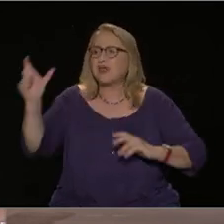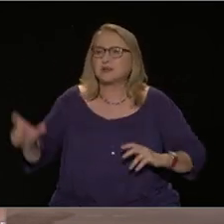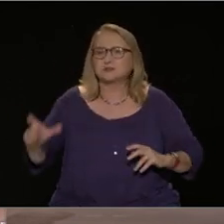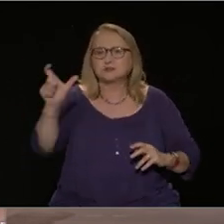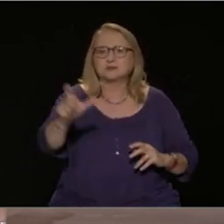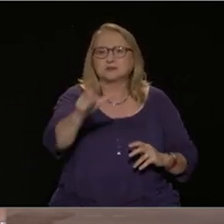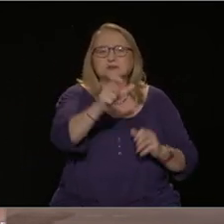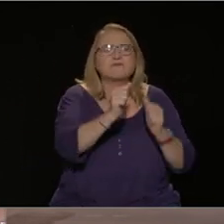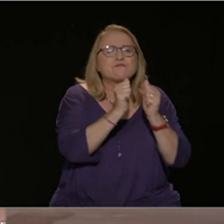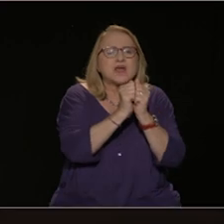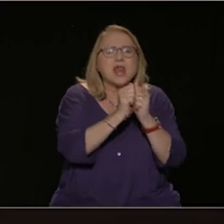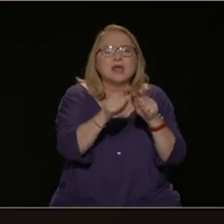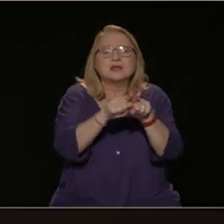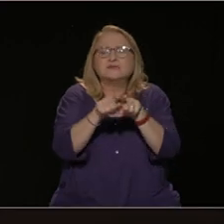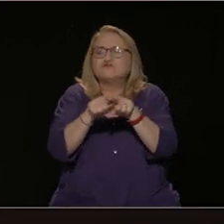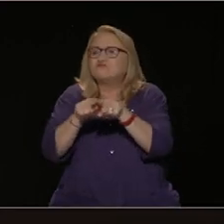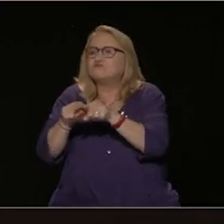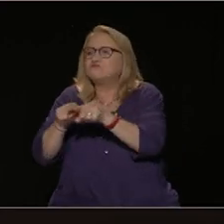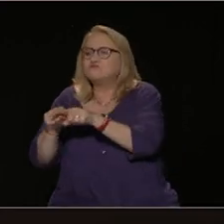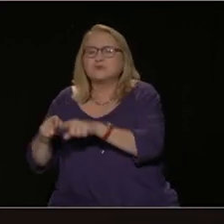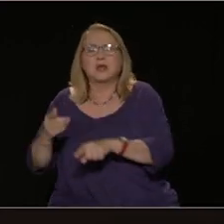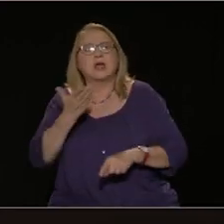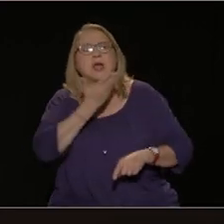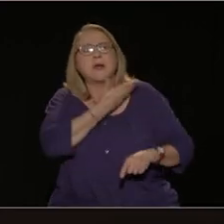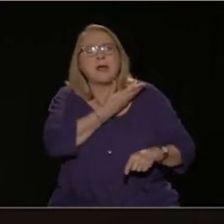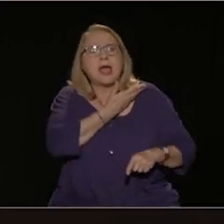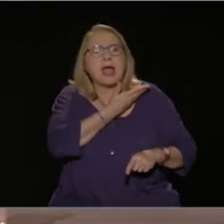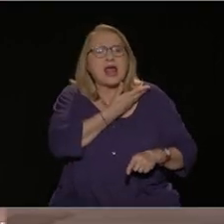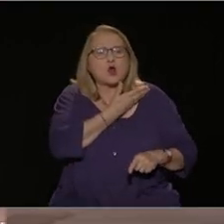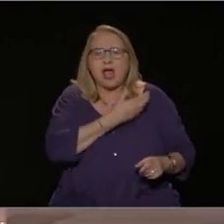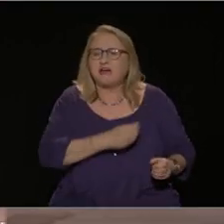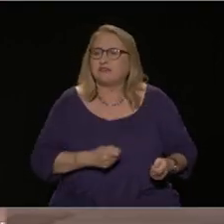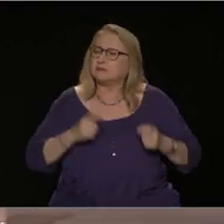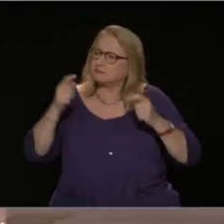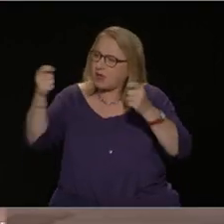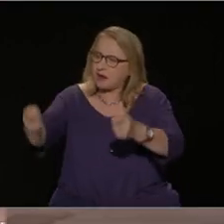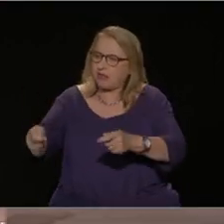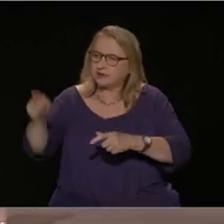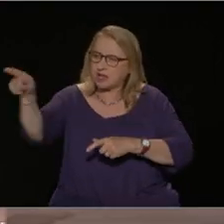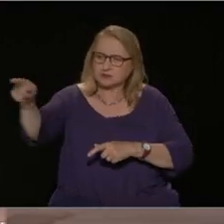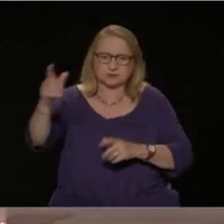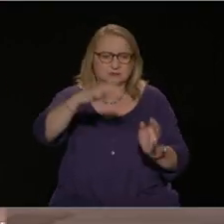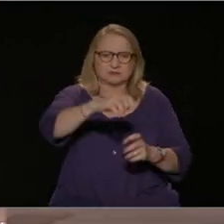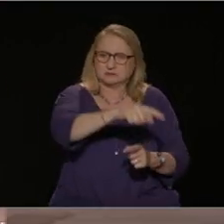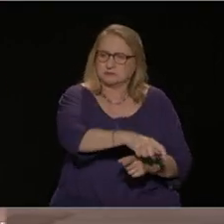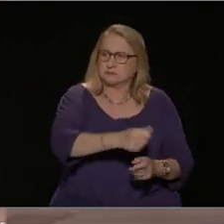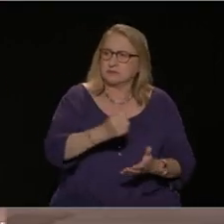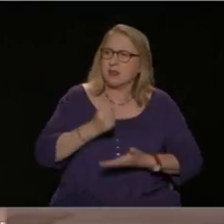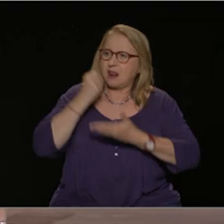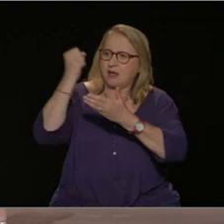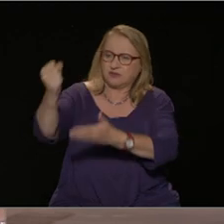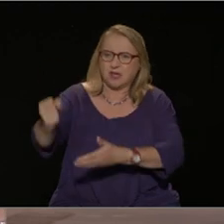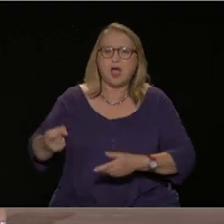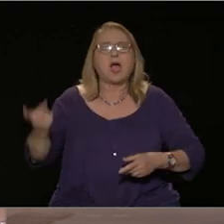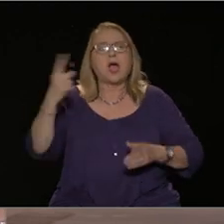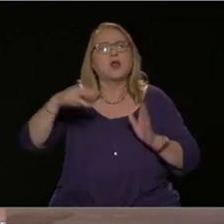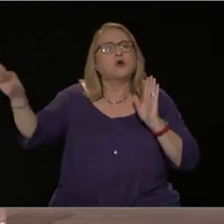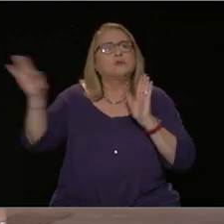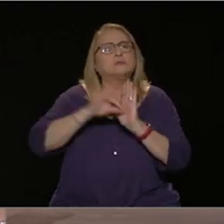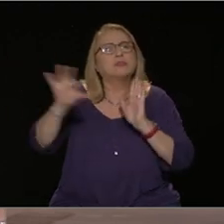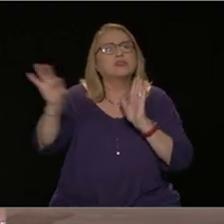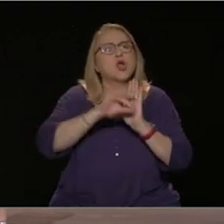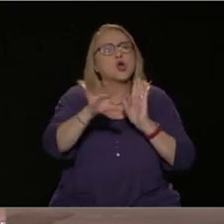γαλάζια παιδιά τακτοποιούνται σε θέσεις με παχυλούς μισθούς σε κάθε γωνιά του κρατικού μηχανισμού και του ευρύτερου δημόσιο τομέα.